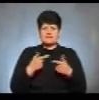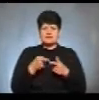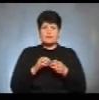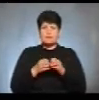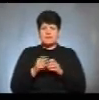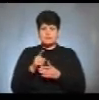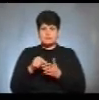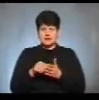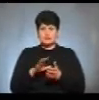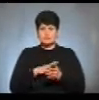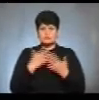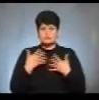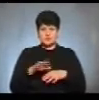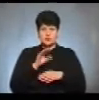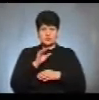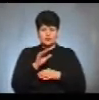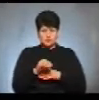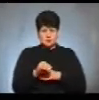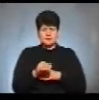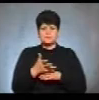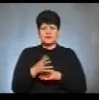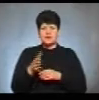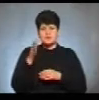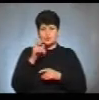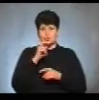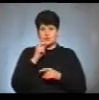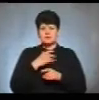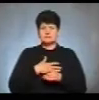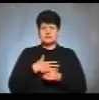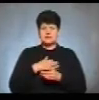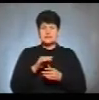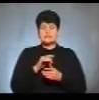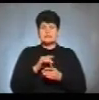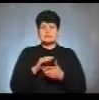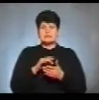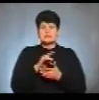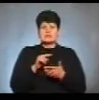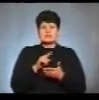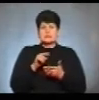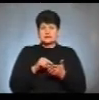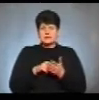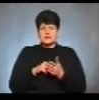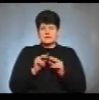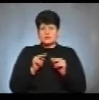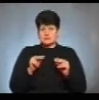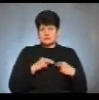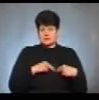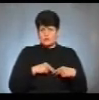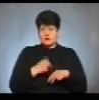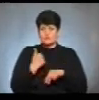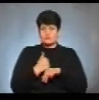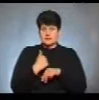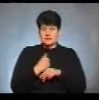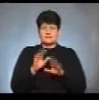питання, які були озвучені. Зокрема, освітян України турбувала ситуація з сертифікацією педагогічних працівників. Одна з основних